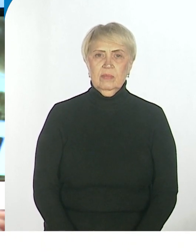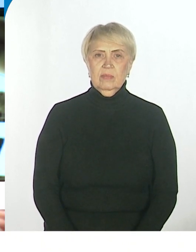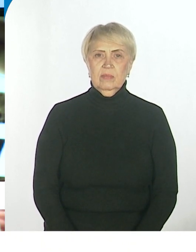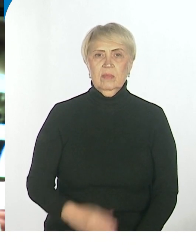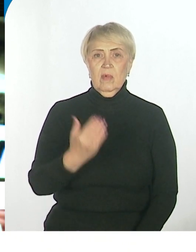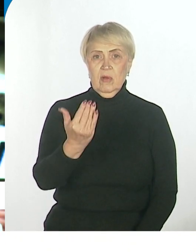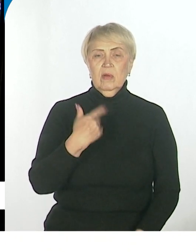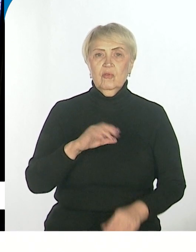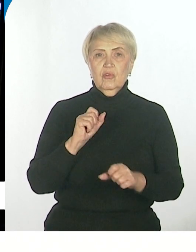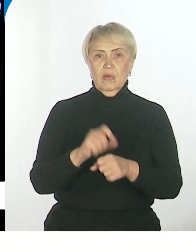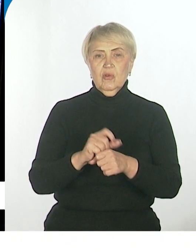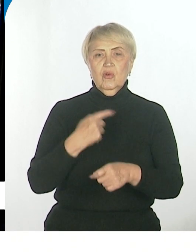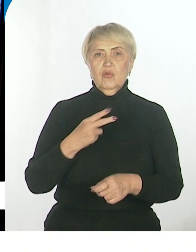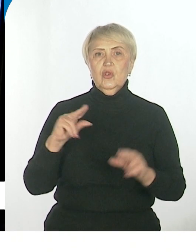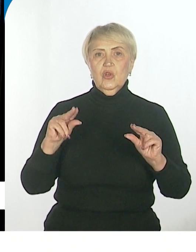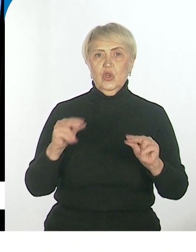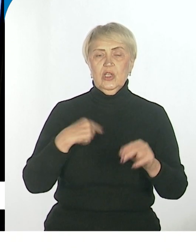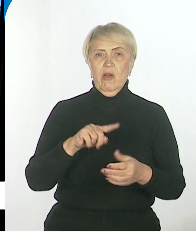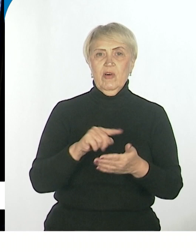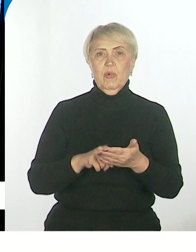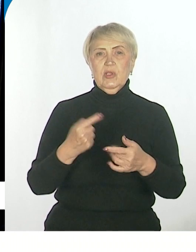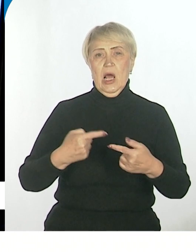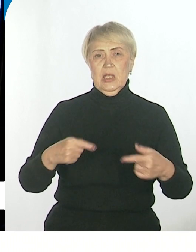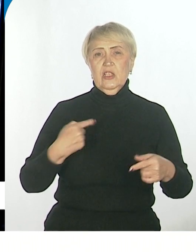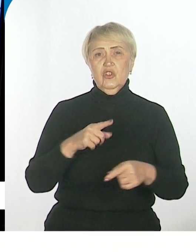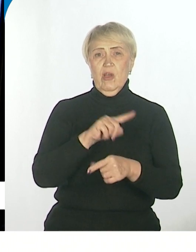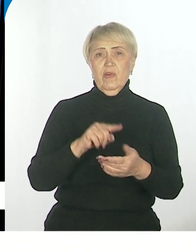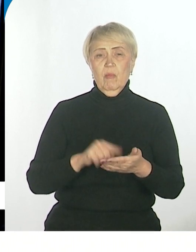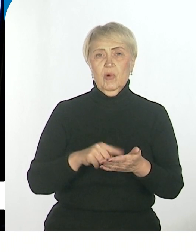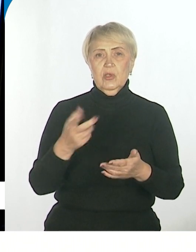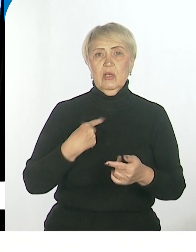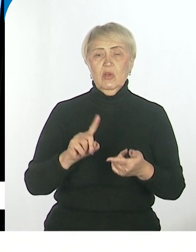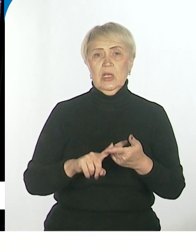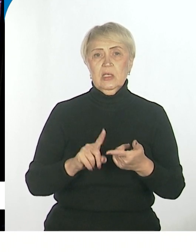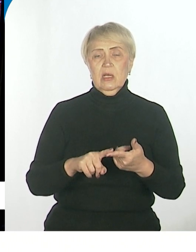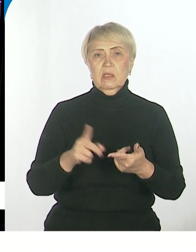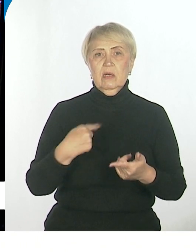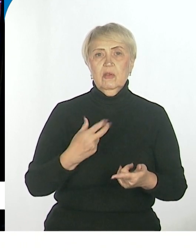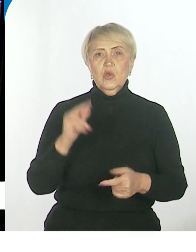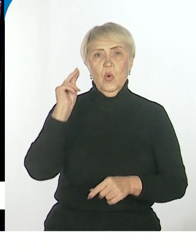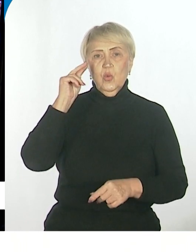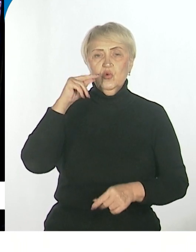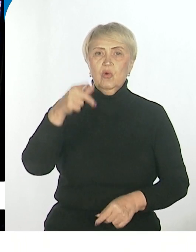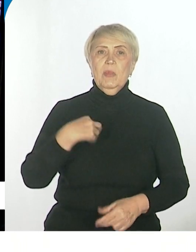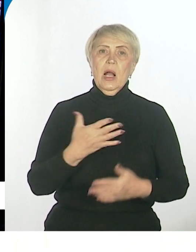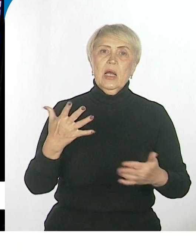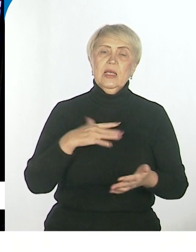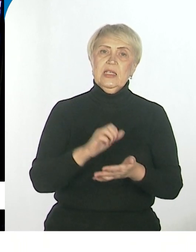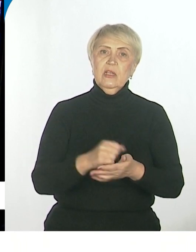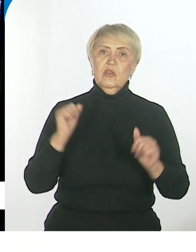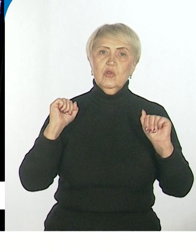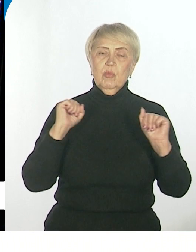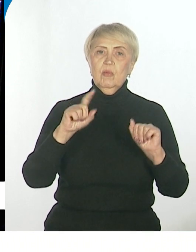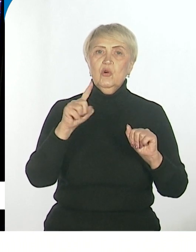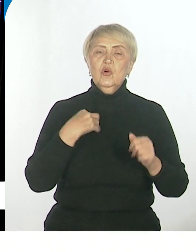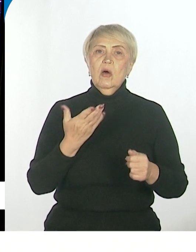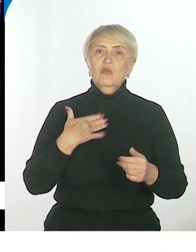честный вопрос, ну, различные вопросы задают, касаются даже, там, учебы, какие-то там занятия спортом, что